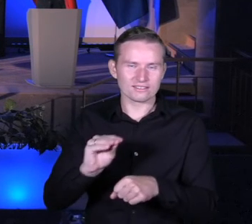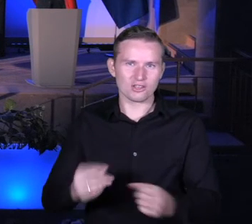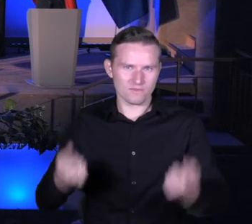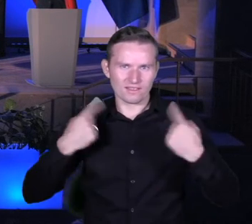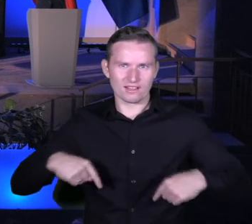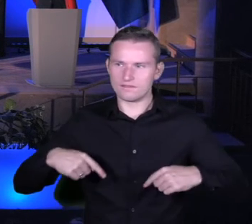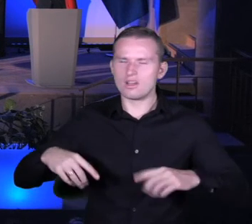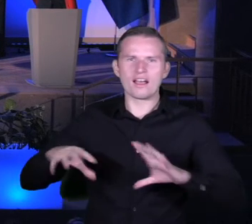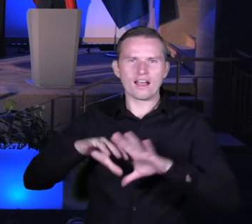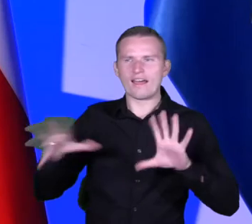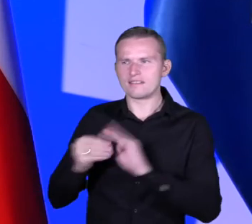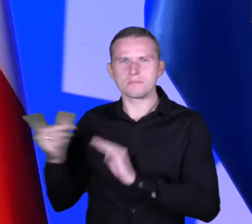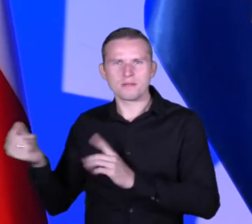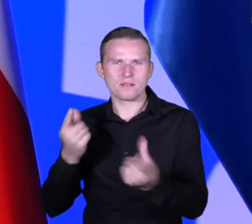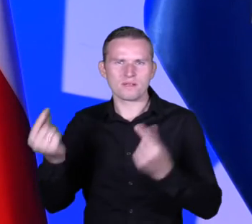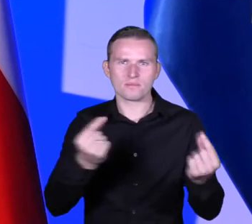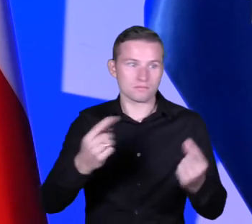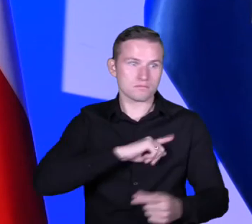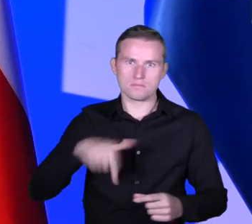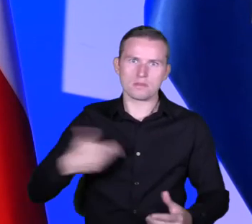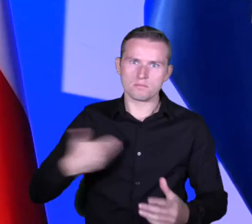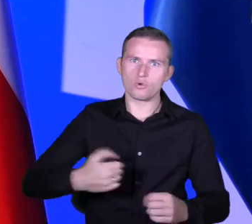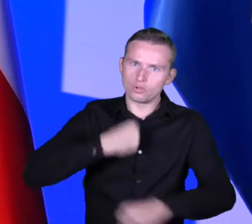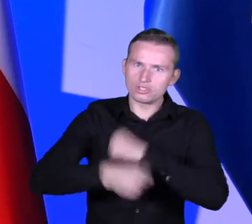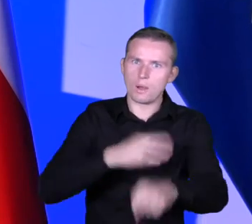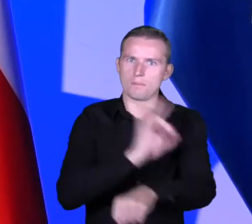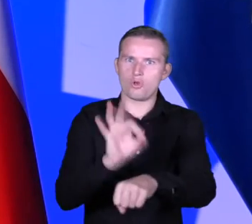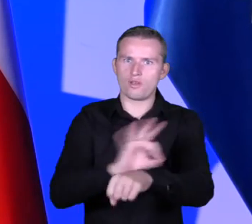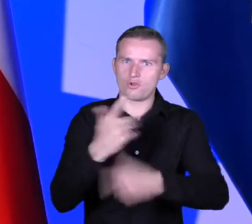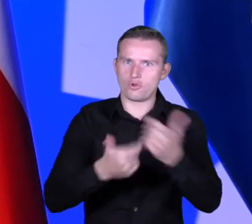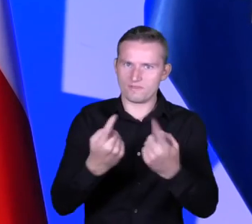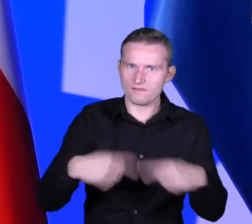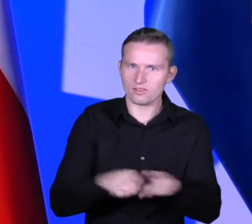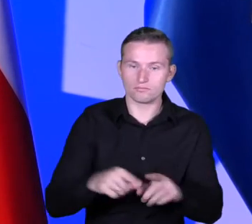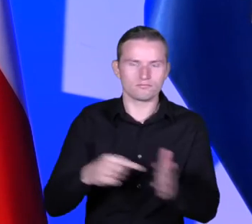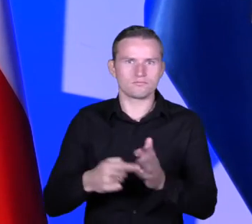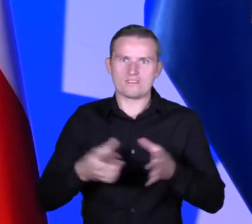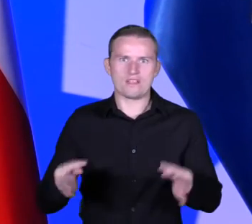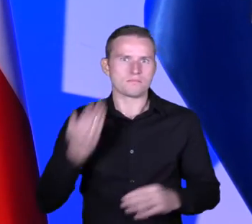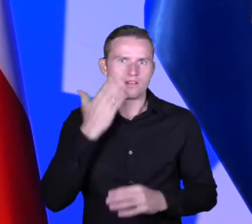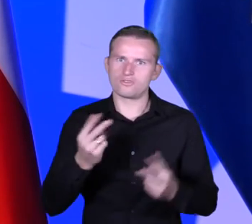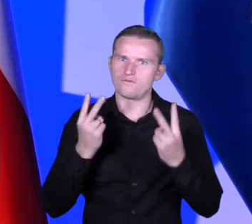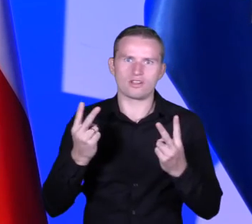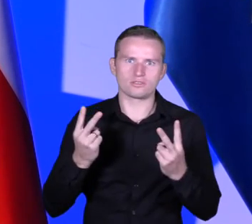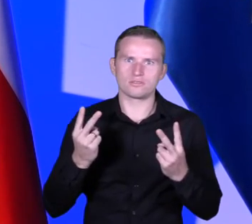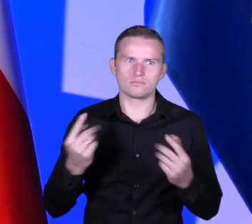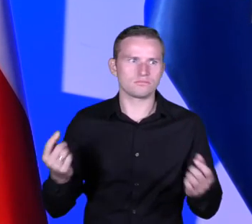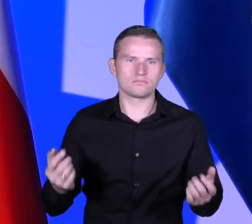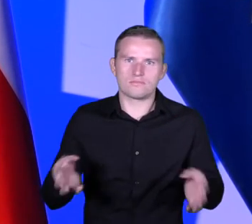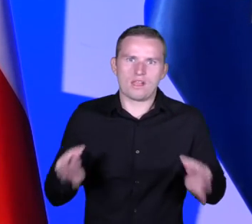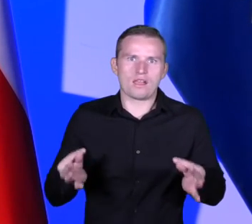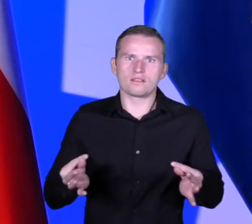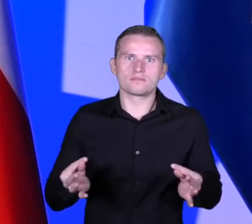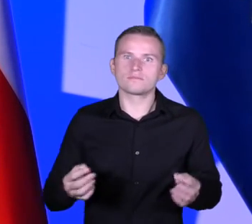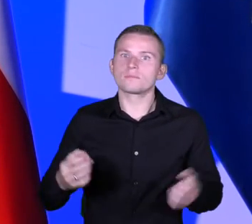partnerami. To jest i dla naszej organizacji, i dla mnie osobiście bardzo ważny moment, bardzo ważny projekt, przynajmniej z trzech powodów.